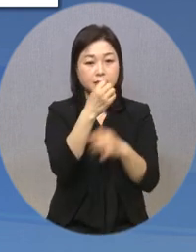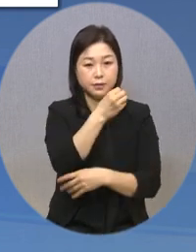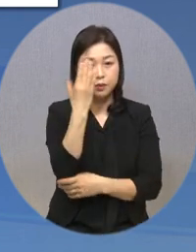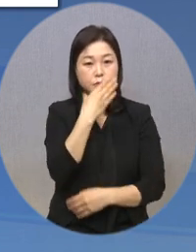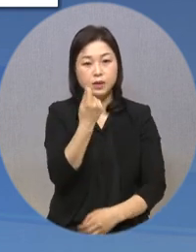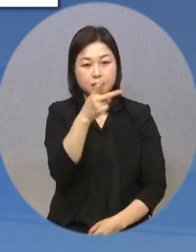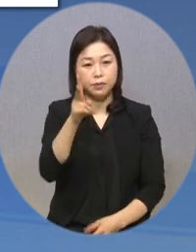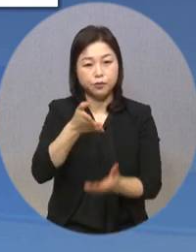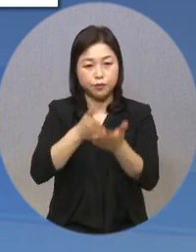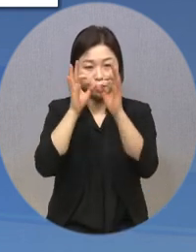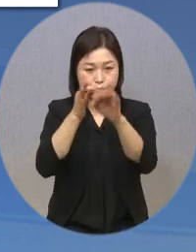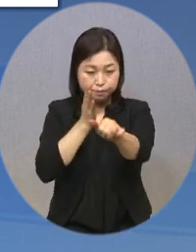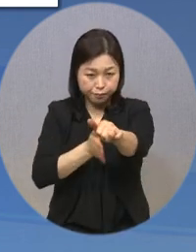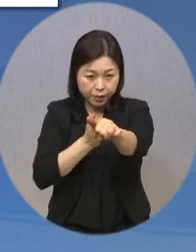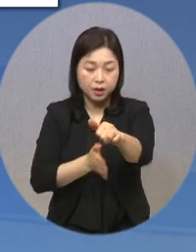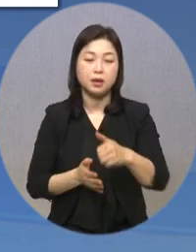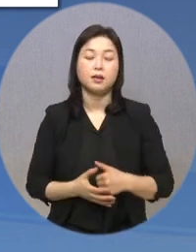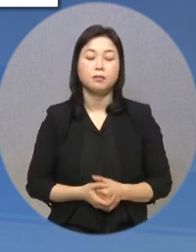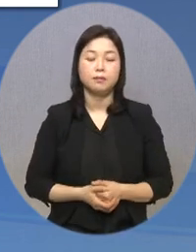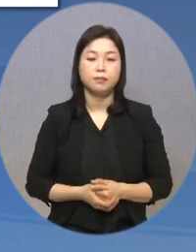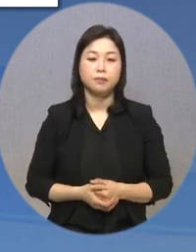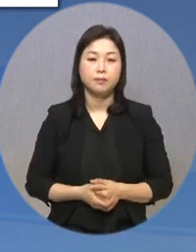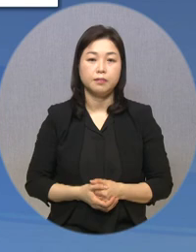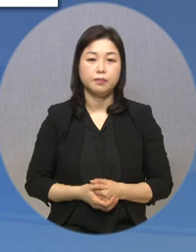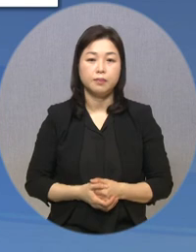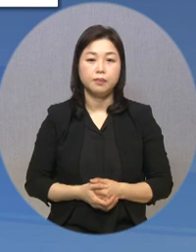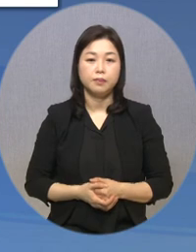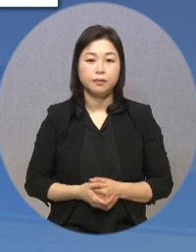복지TV 뉴스를 통해 확인할 수 있습니다.